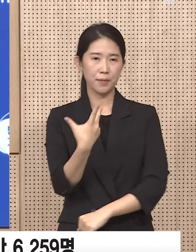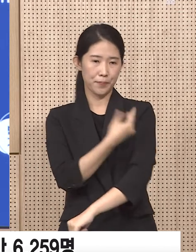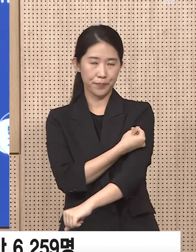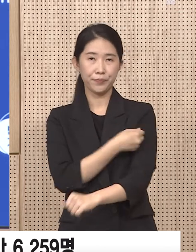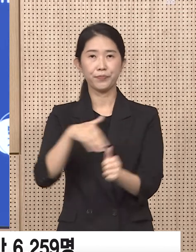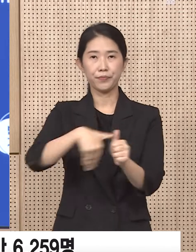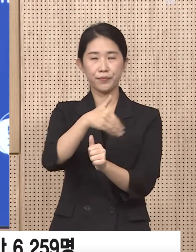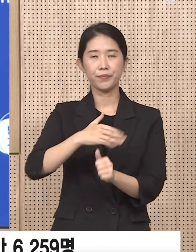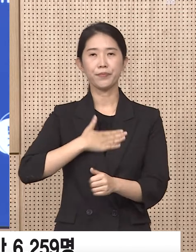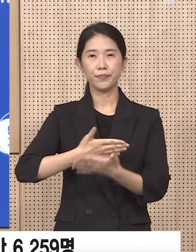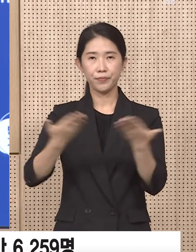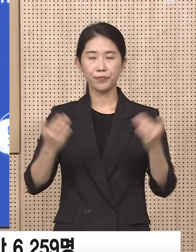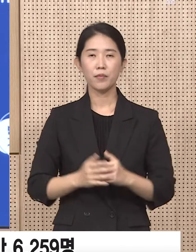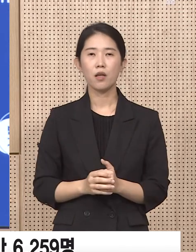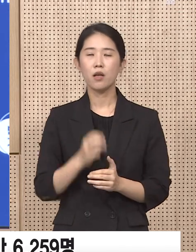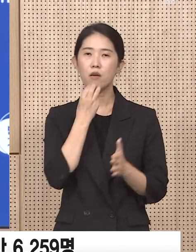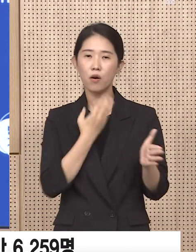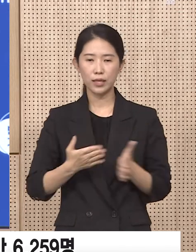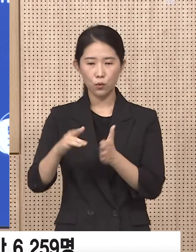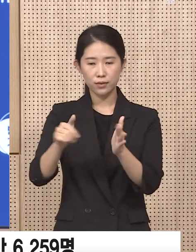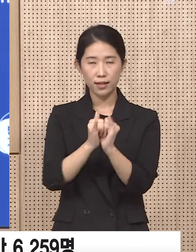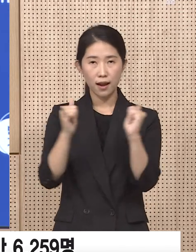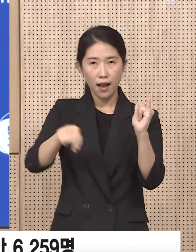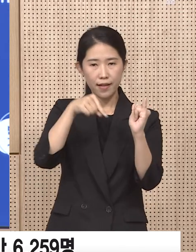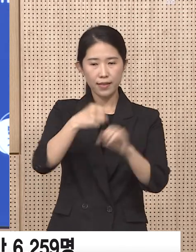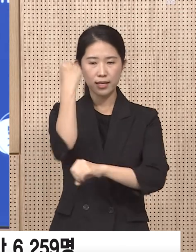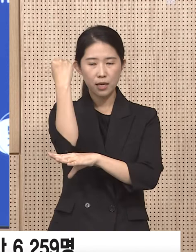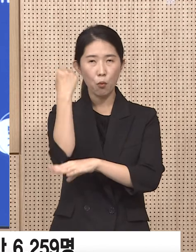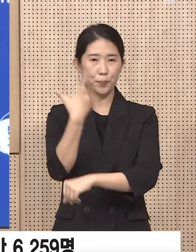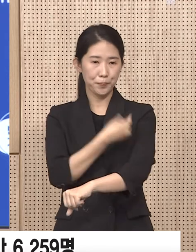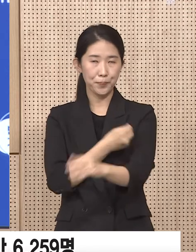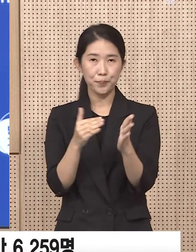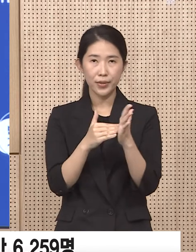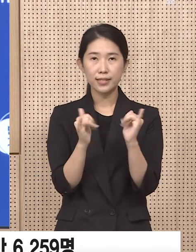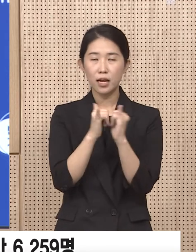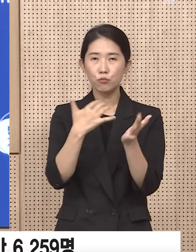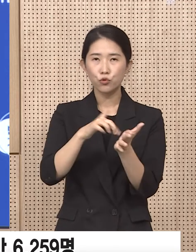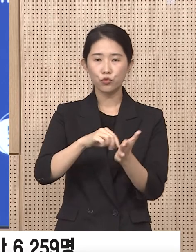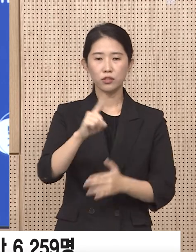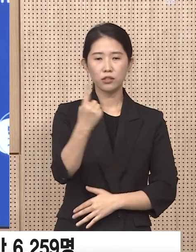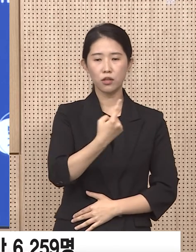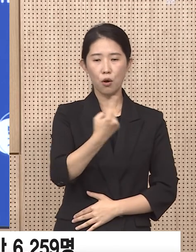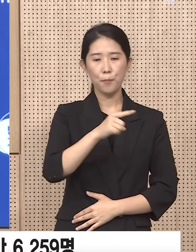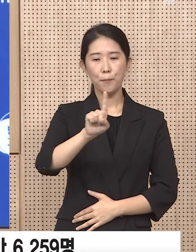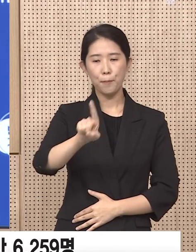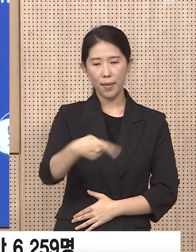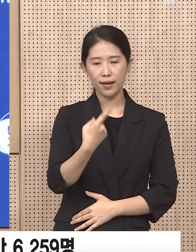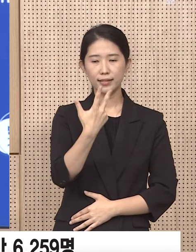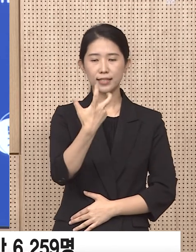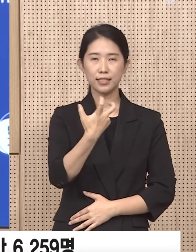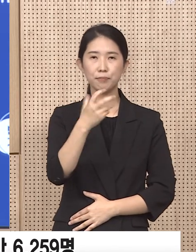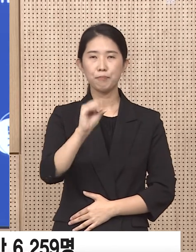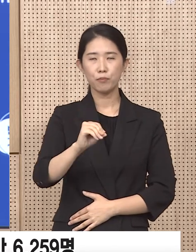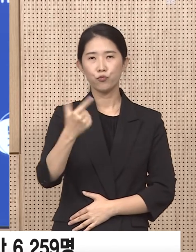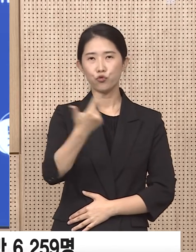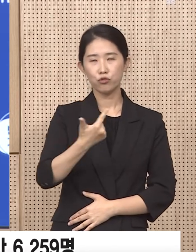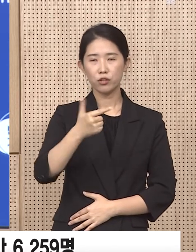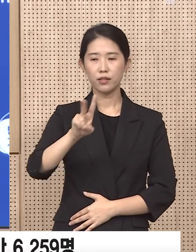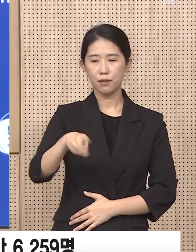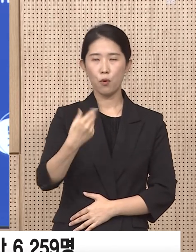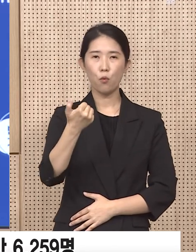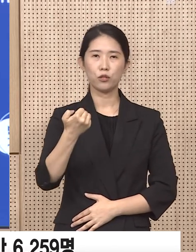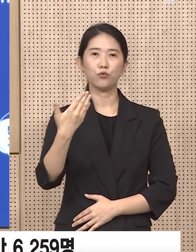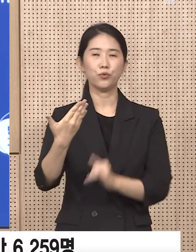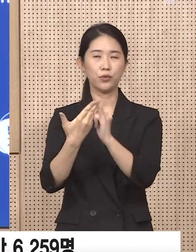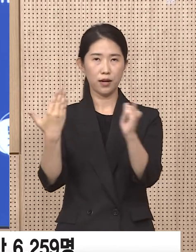8월 9일 0시 기준 경기도민 가운데 코로나19 기본접종을 완료한 사람은 총 1,170만 6,259명으로